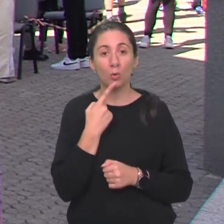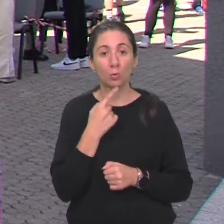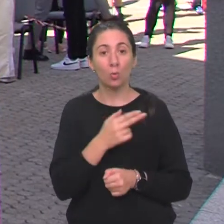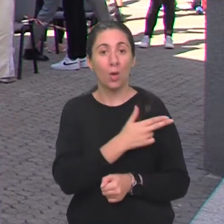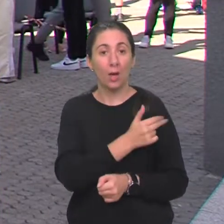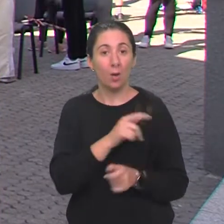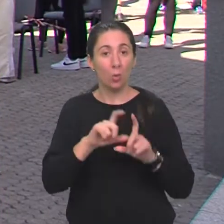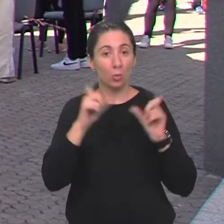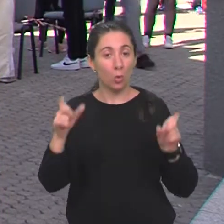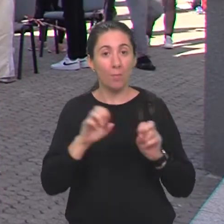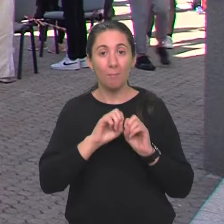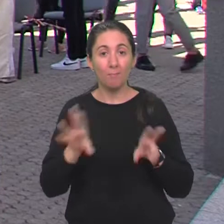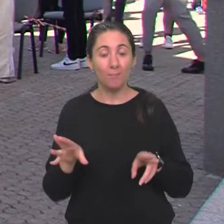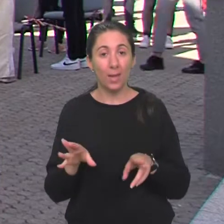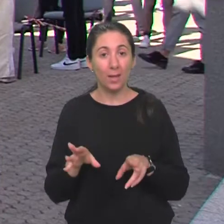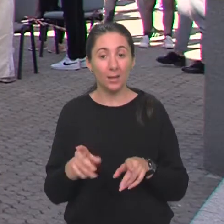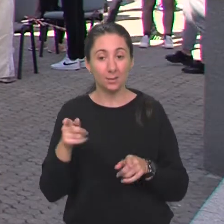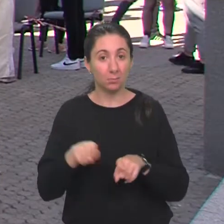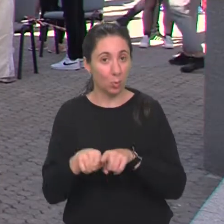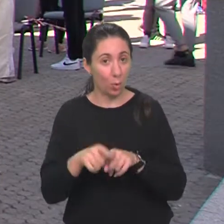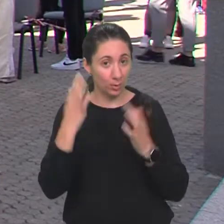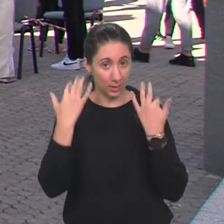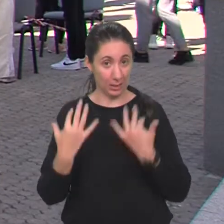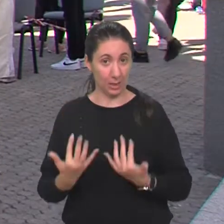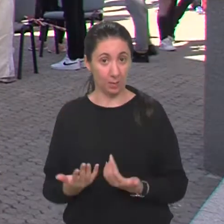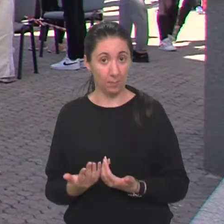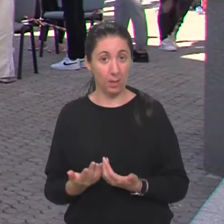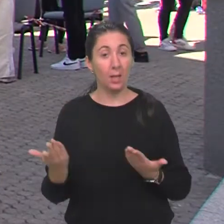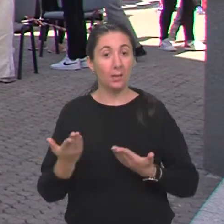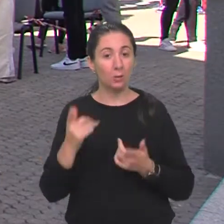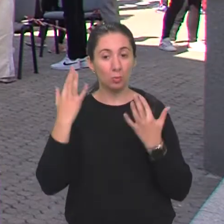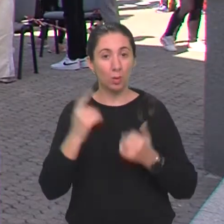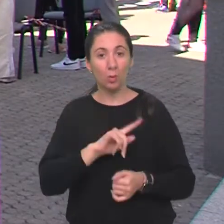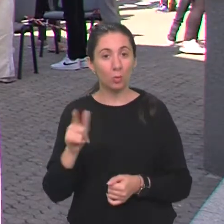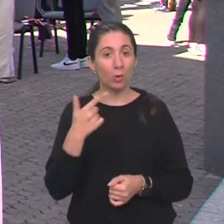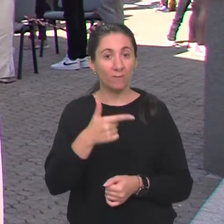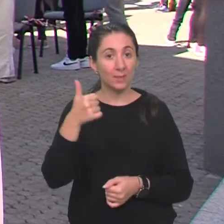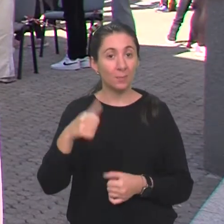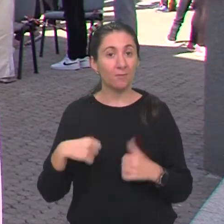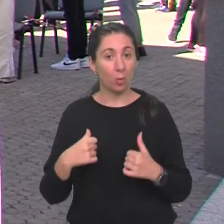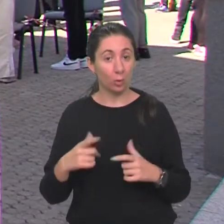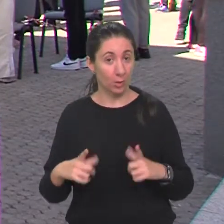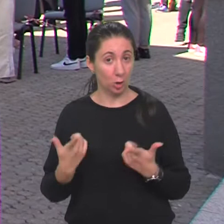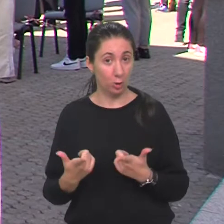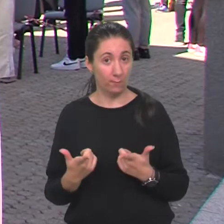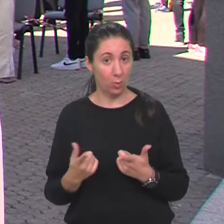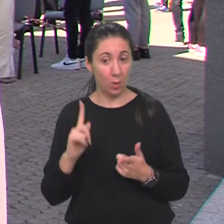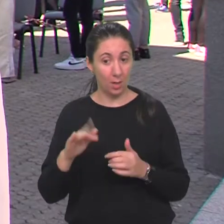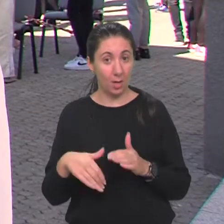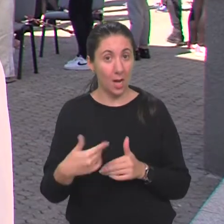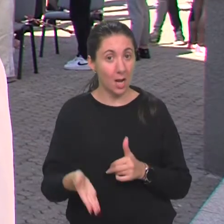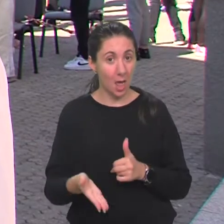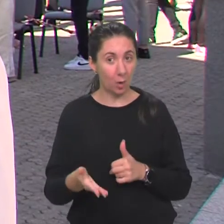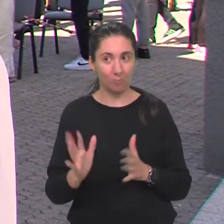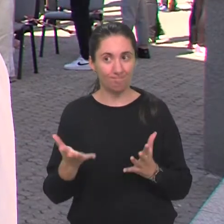karitasovim domovima bez odgovarajuće roditeljske skrbi, gdje su zbrinuti do 21. godine života i nakon